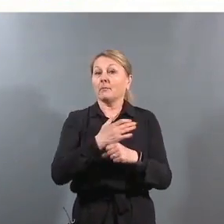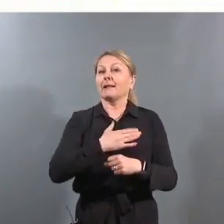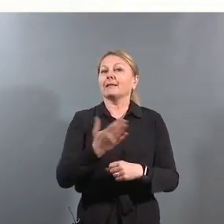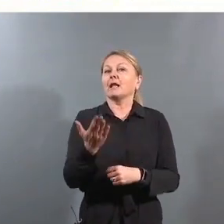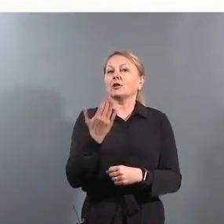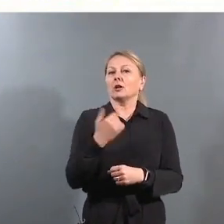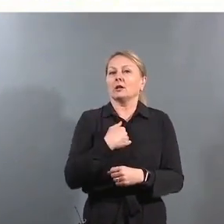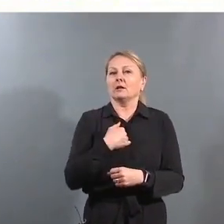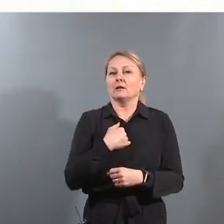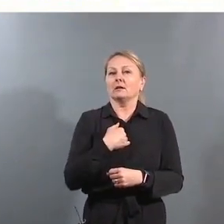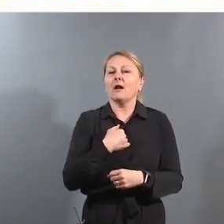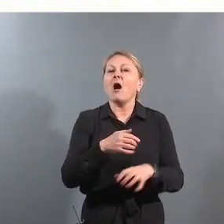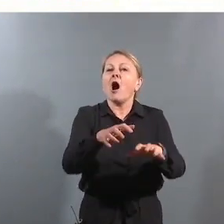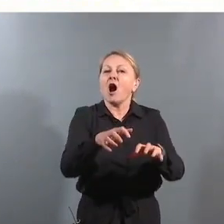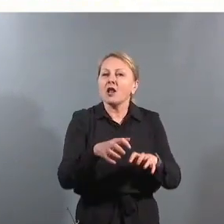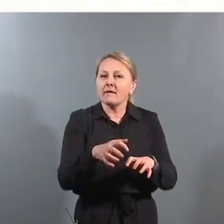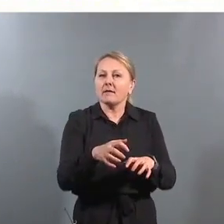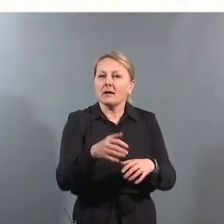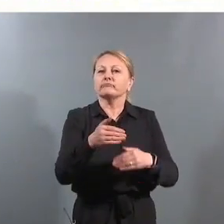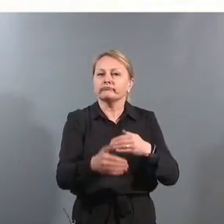at dette går i arv.